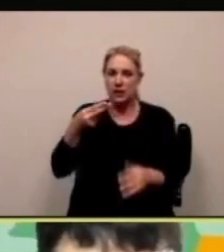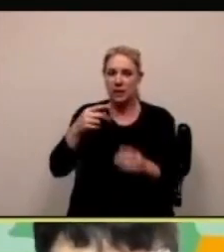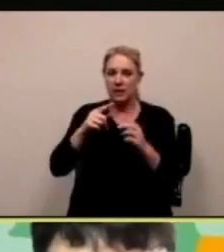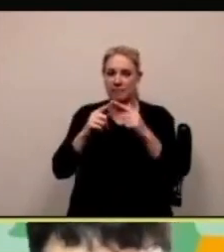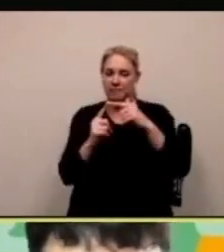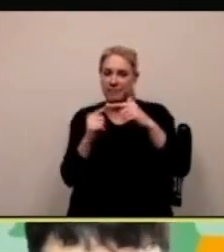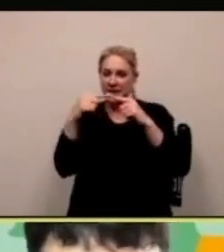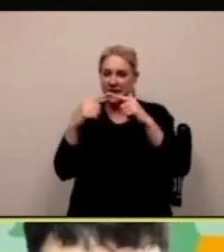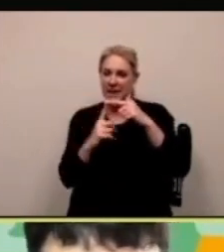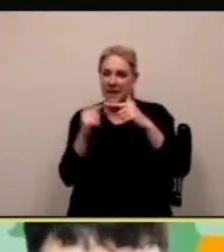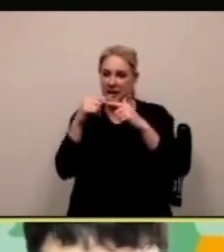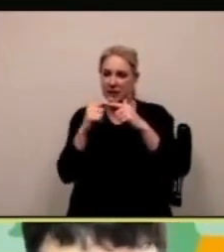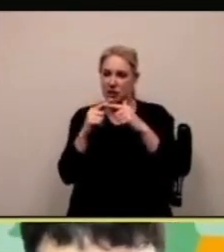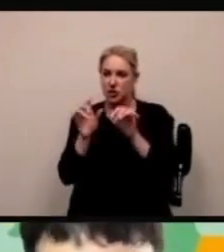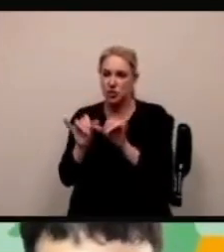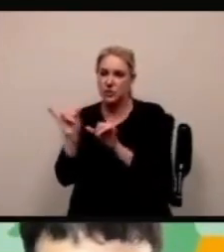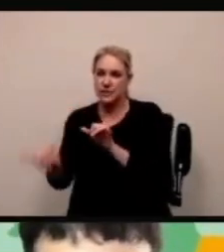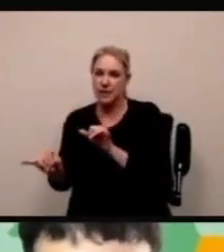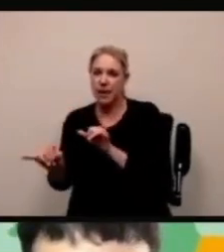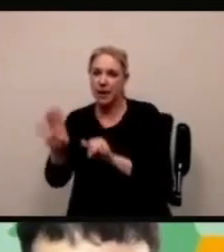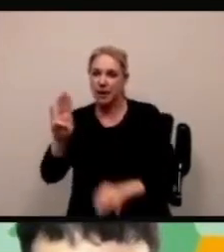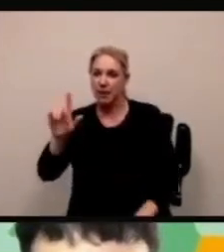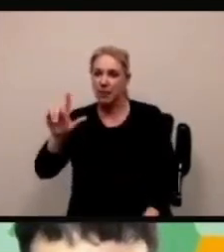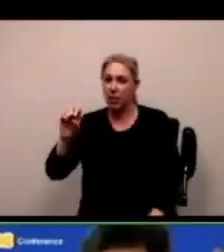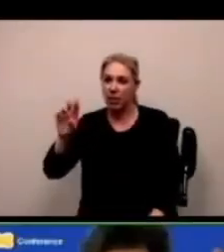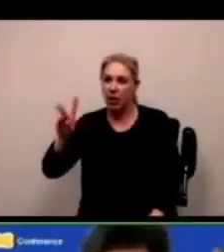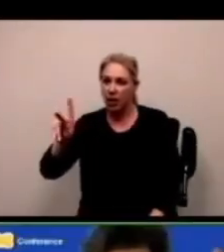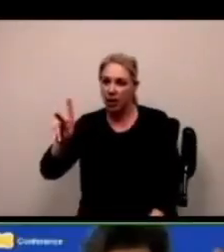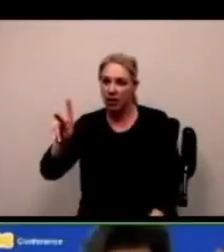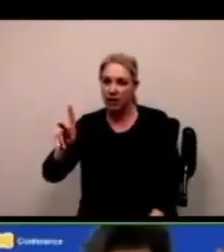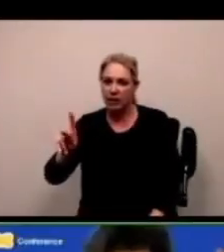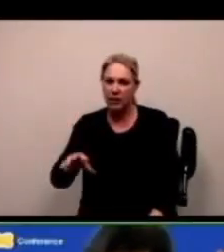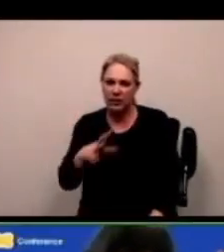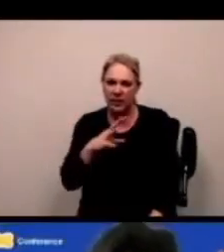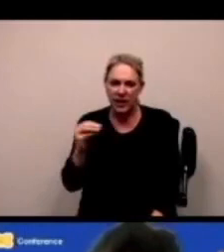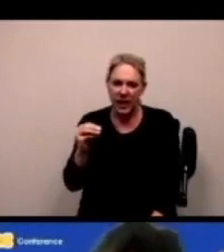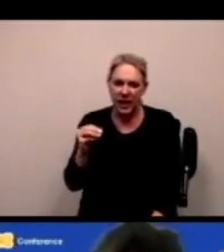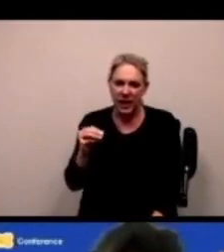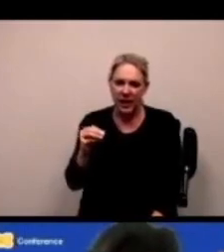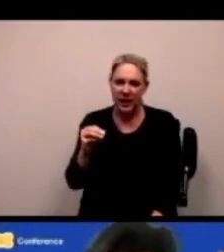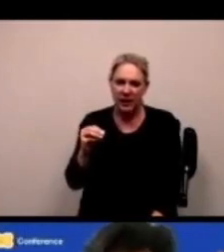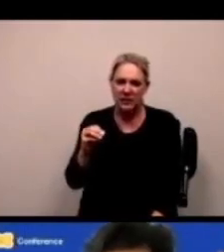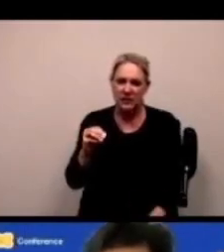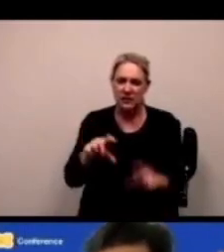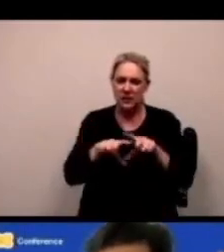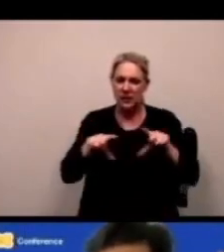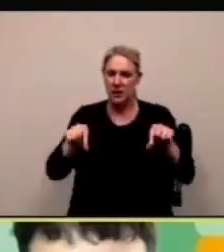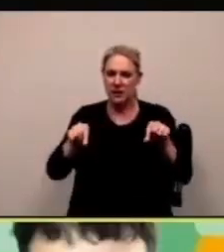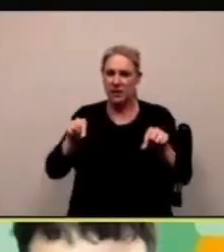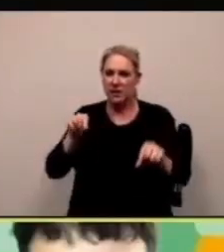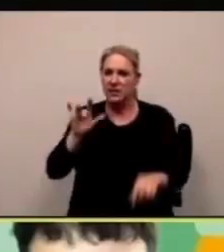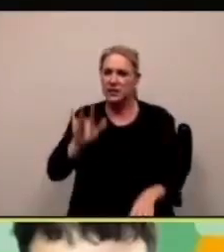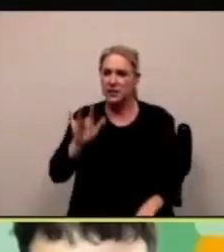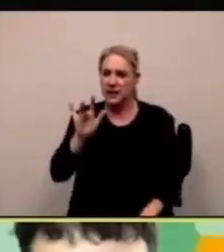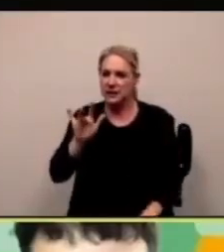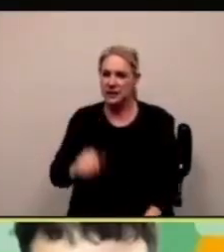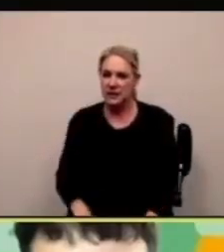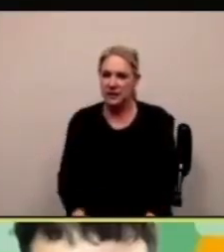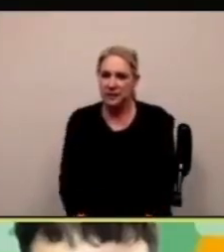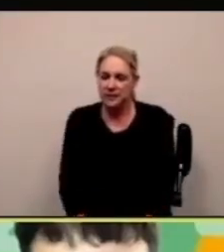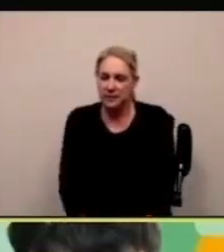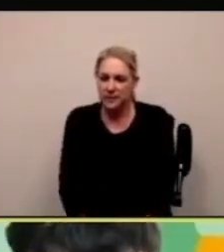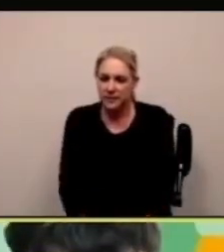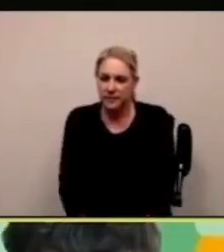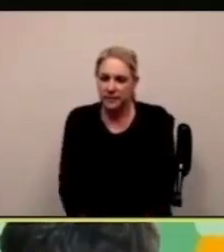muovere se tu utilizzi questo per mantenere questo blocco chieto e questo